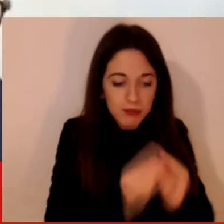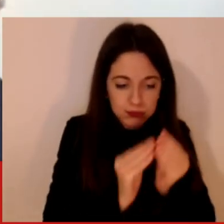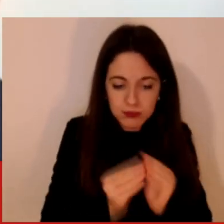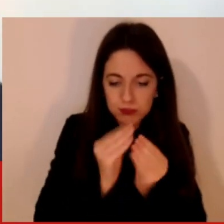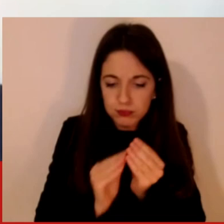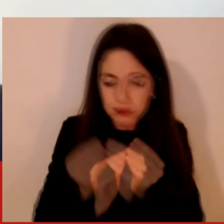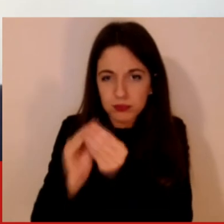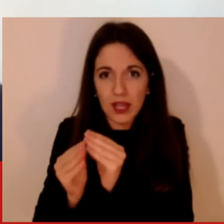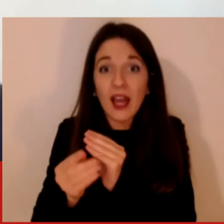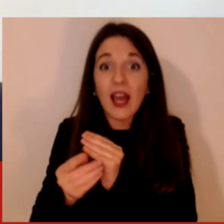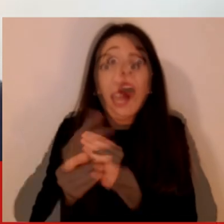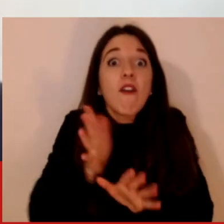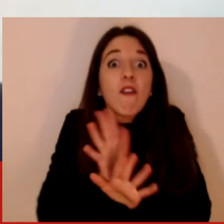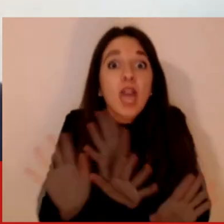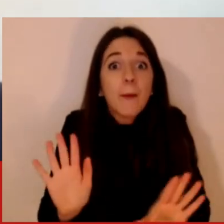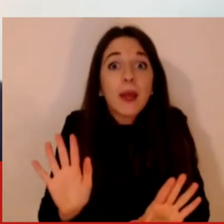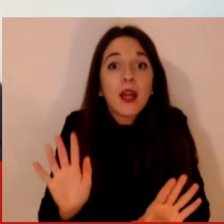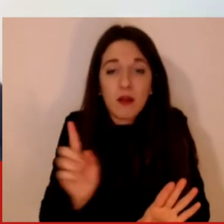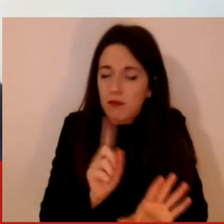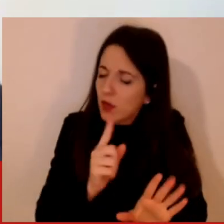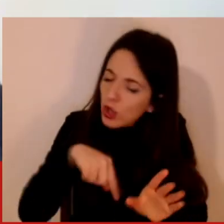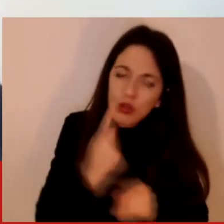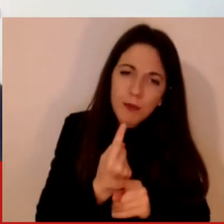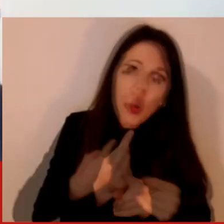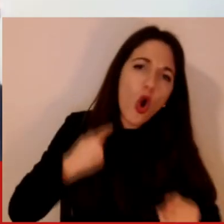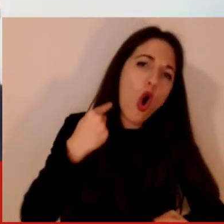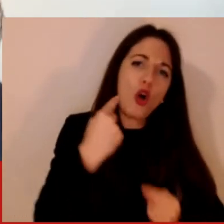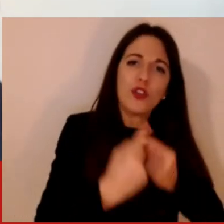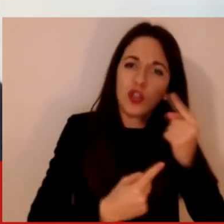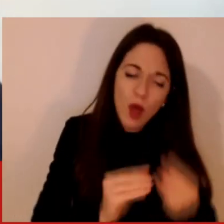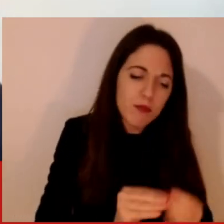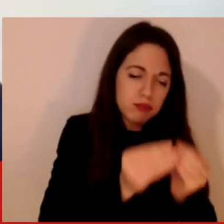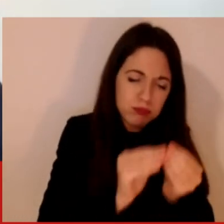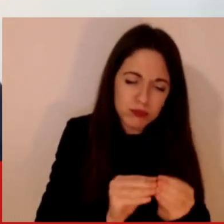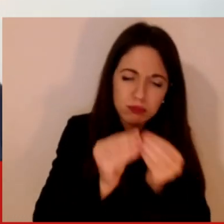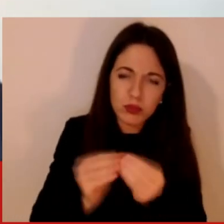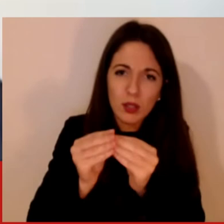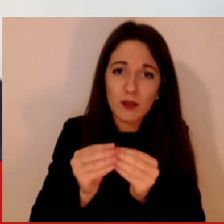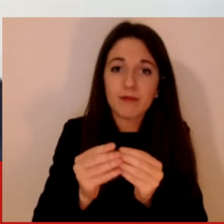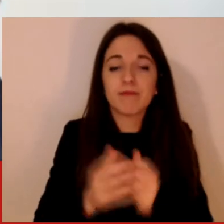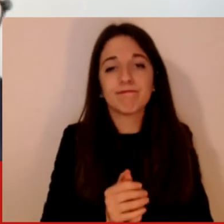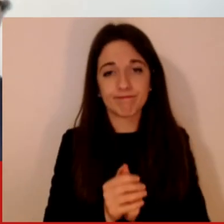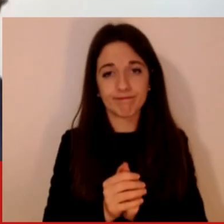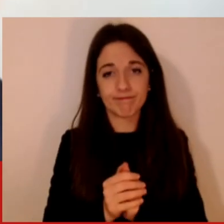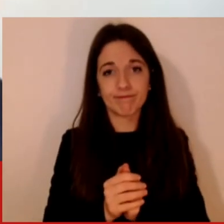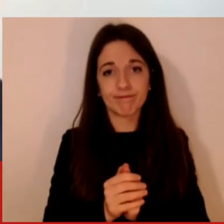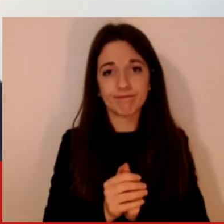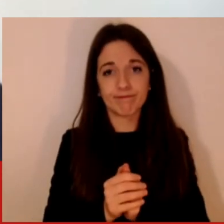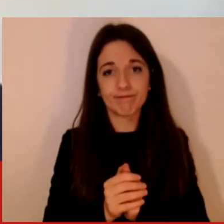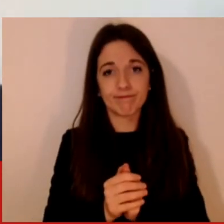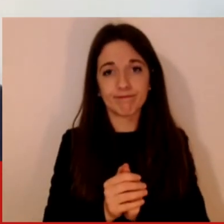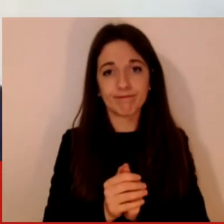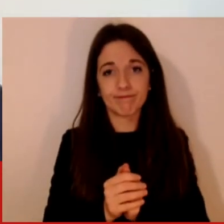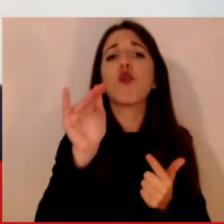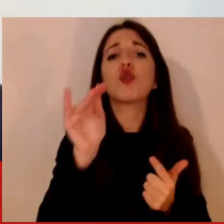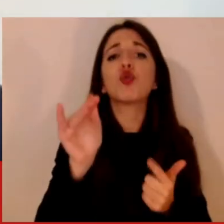presente lì. Sul futuro mi chiedete qualcosa di molto difficile, nel senso che purtroppo dipenderà molto da quelle che saranno